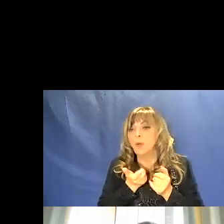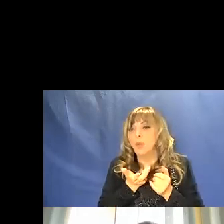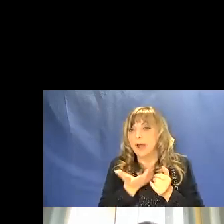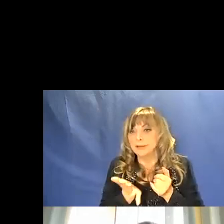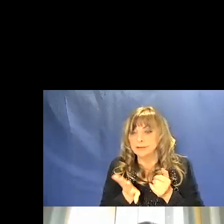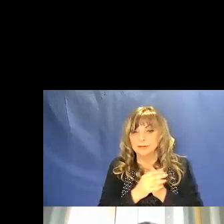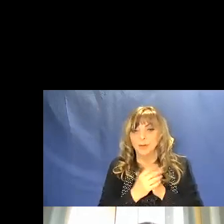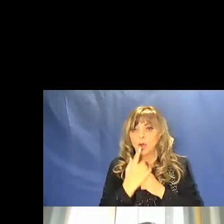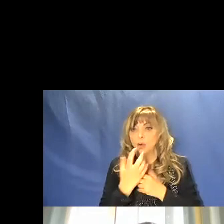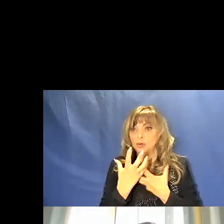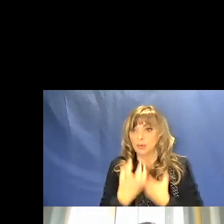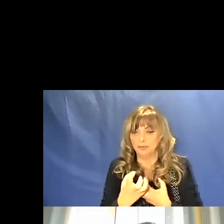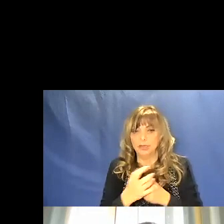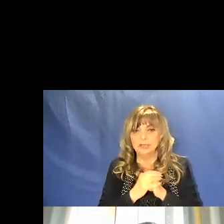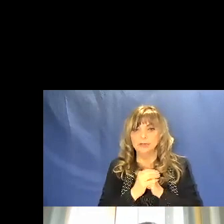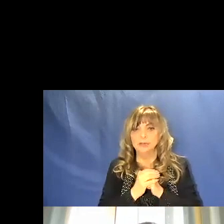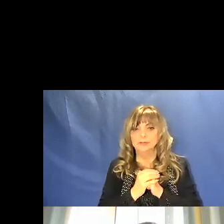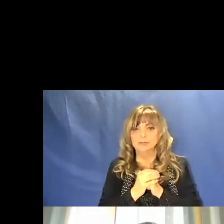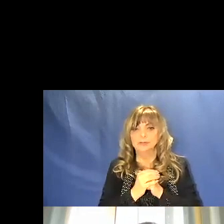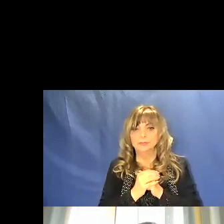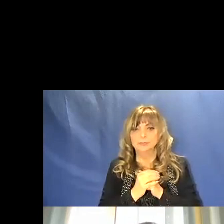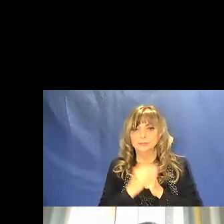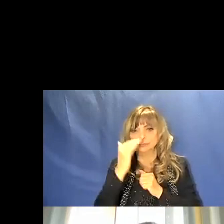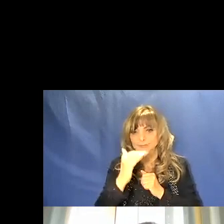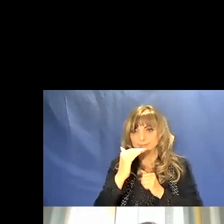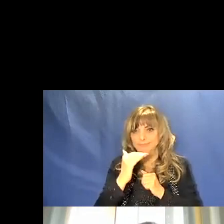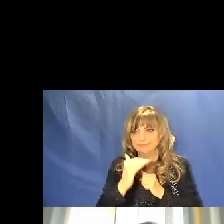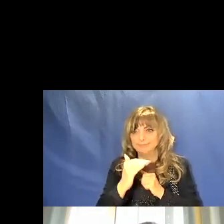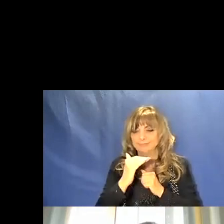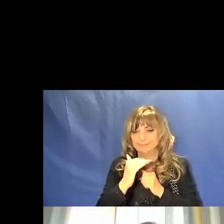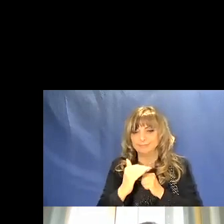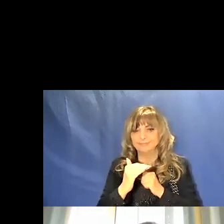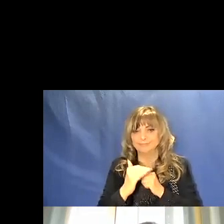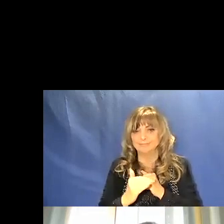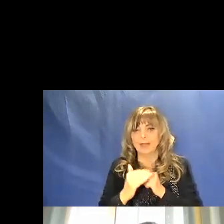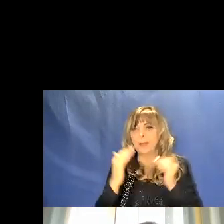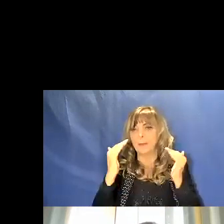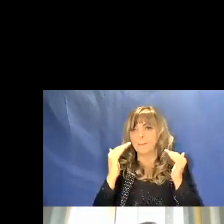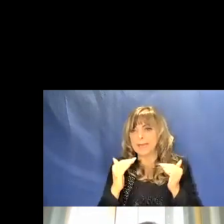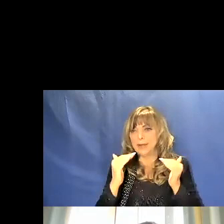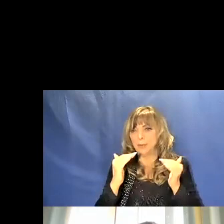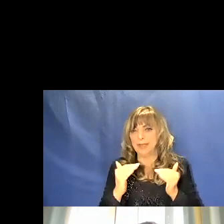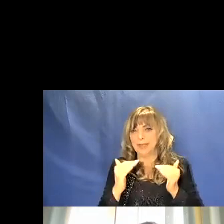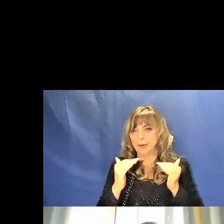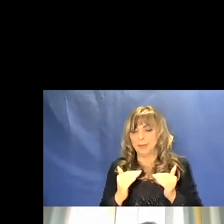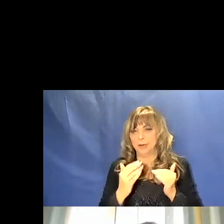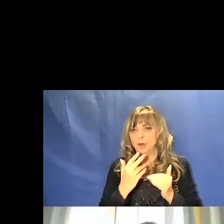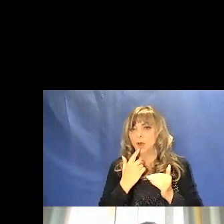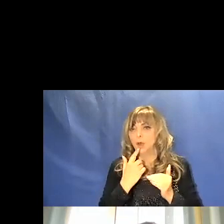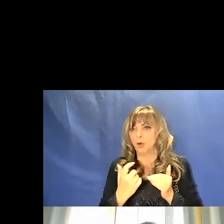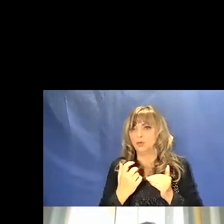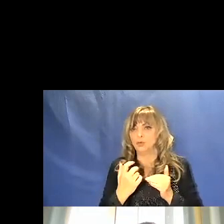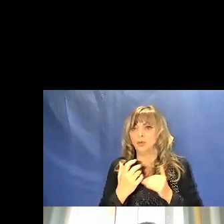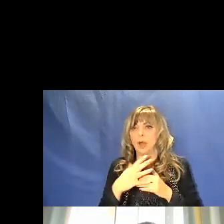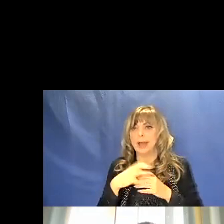acceso e via via sempre un po' meno quantitativamente rosso arancio